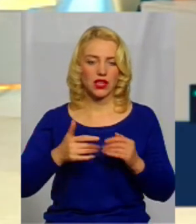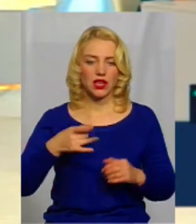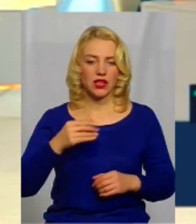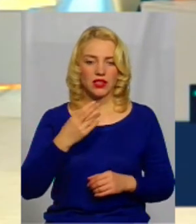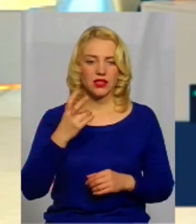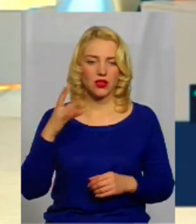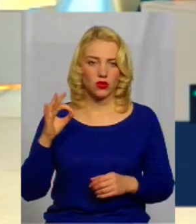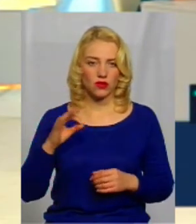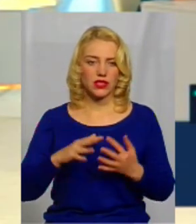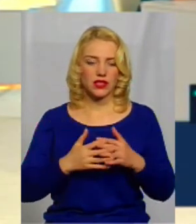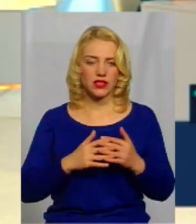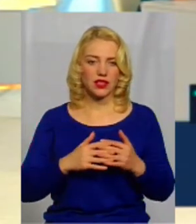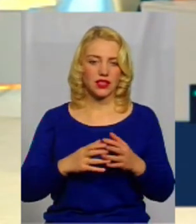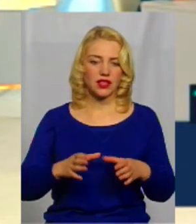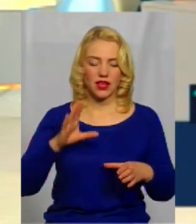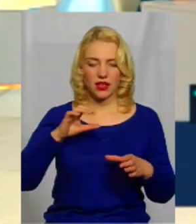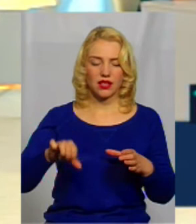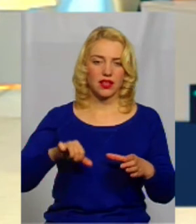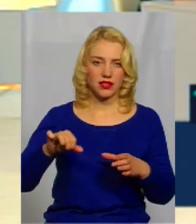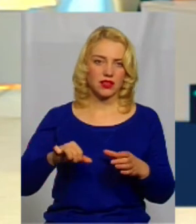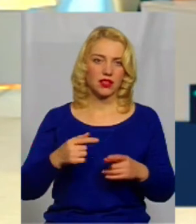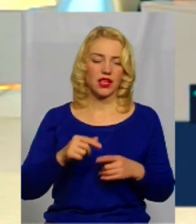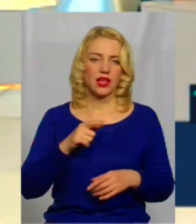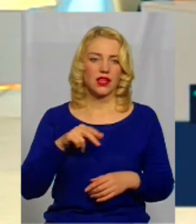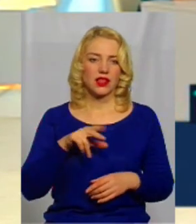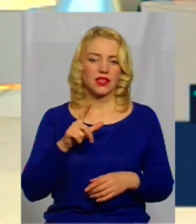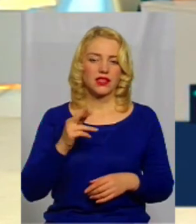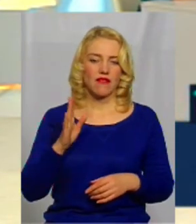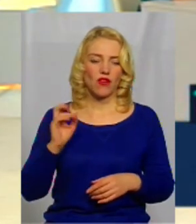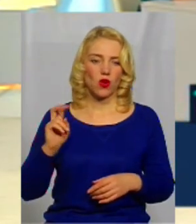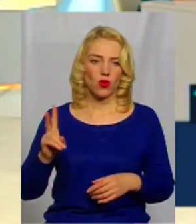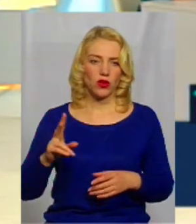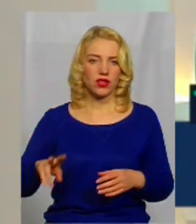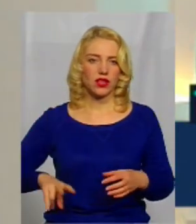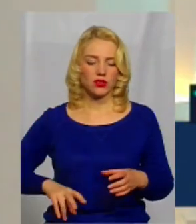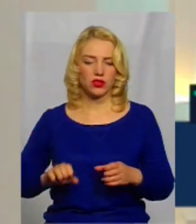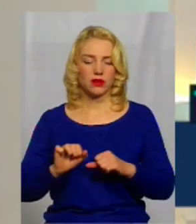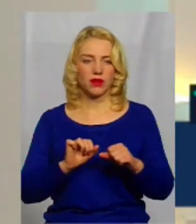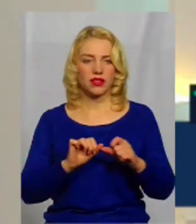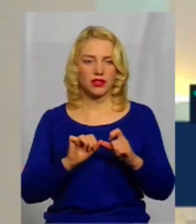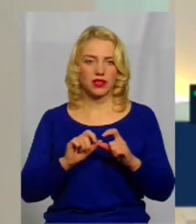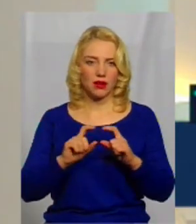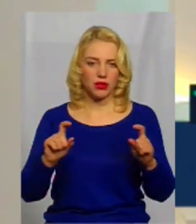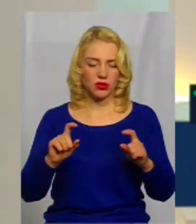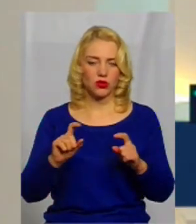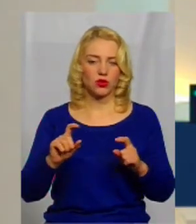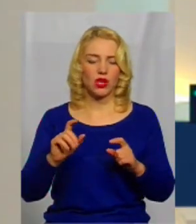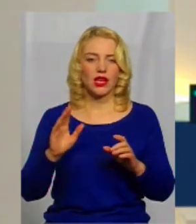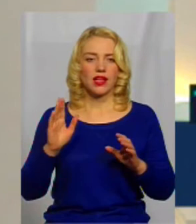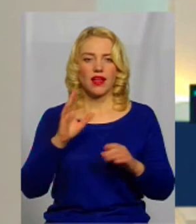сільських Криницях, пані Тетяна Дзюблюк, директор Департаменту природних ресурсів та екології Хмельницькій ОДА,